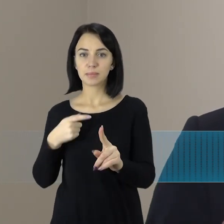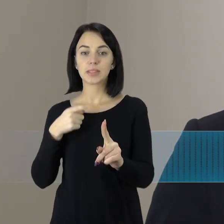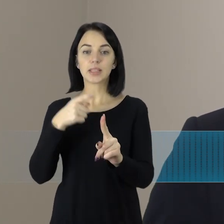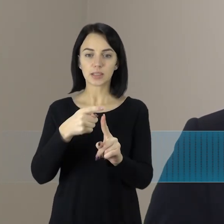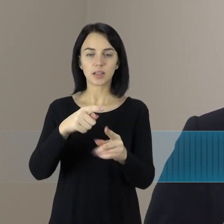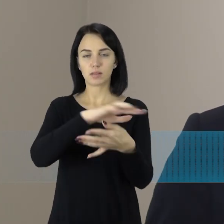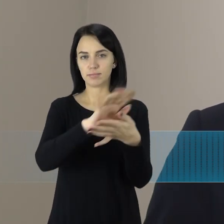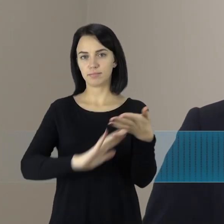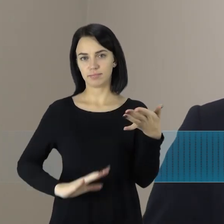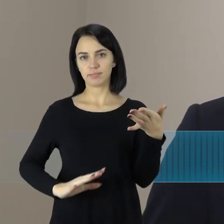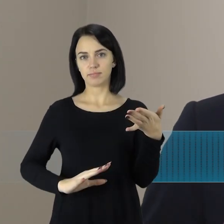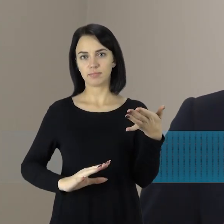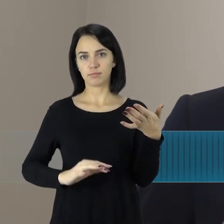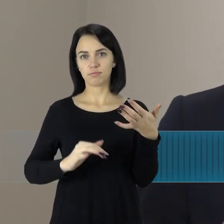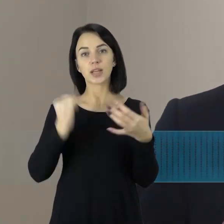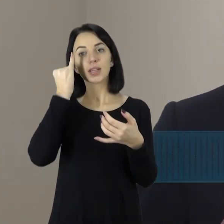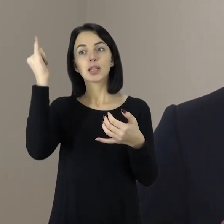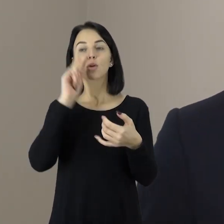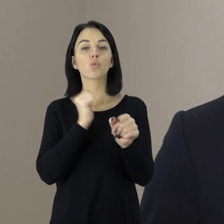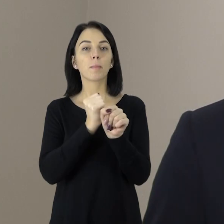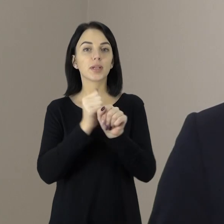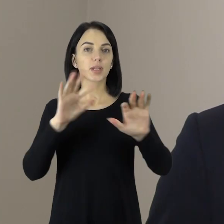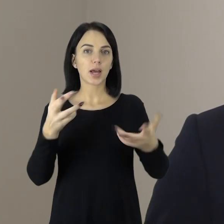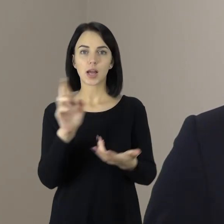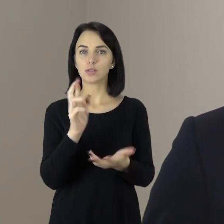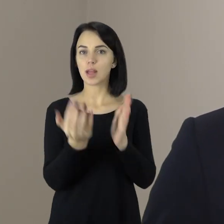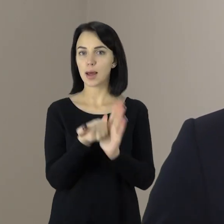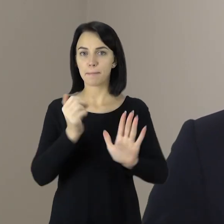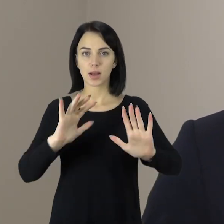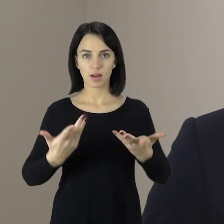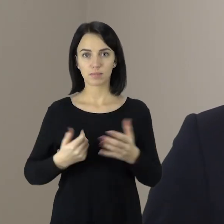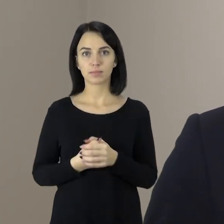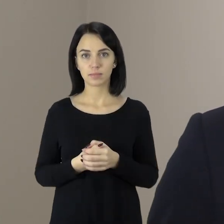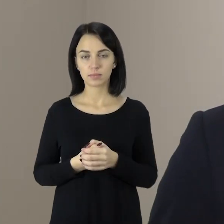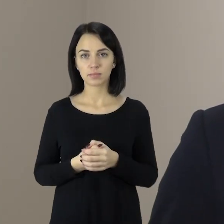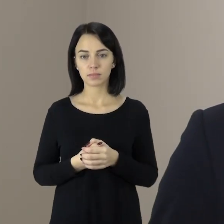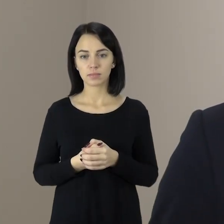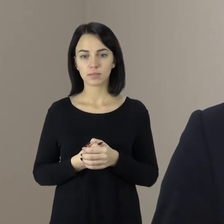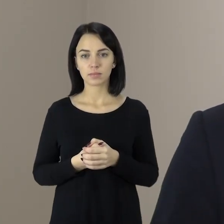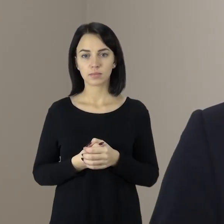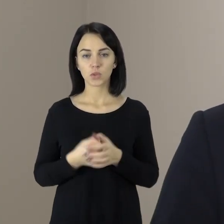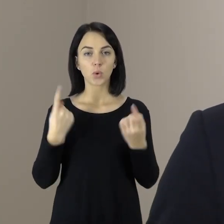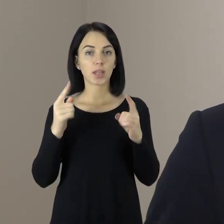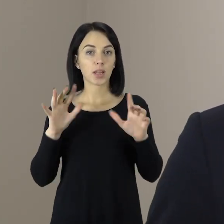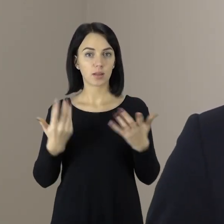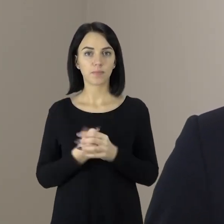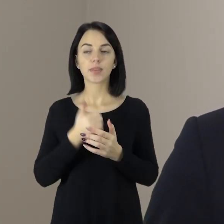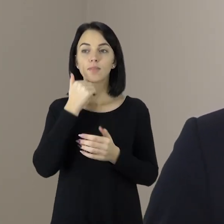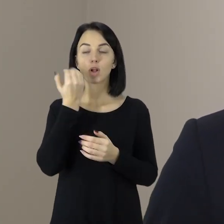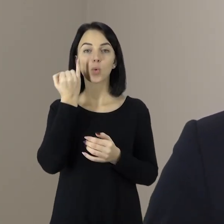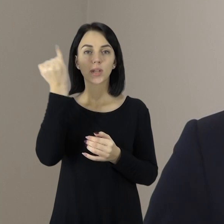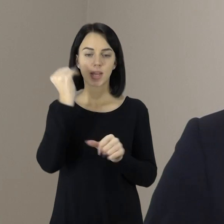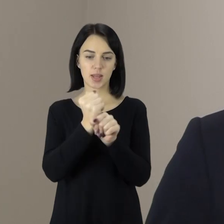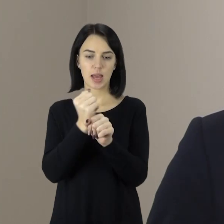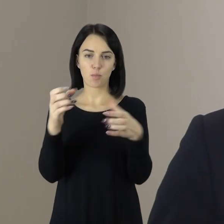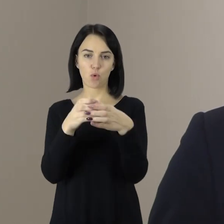prašyti, ką su šia idėja nori padaryti, kokių rezultatų pasiekti. Kitas dalykas, šita idėja vėliau teikiama